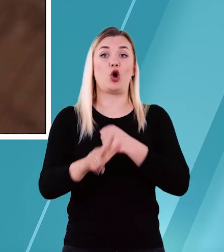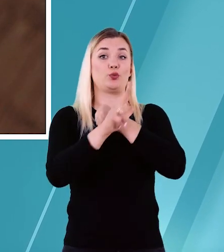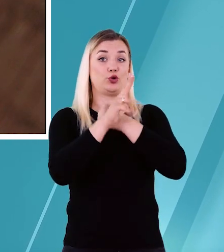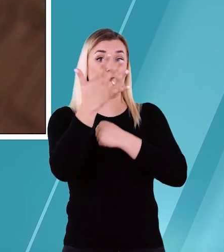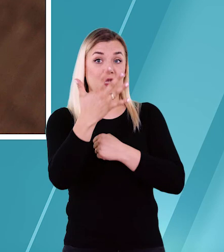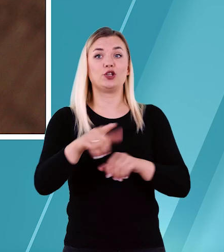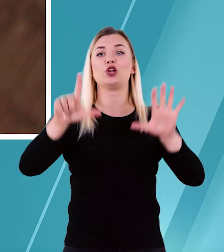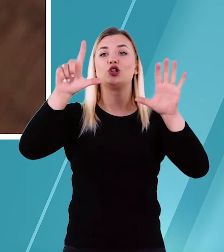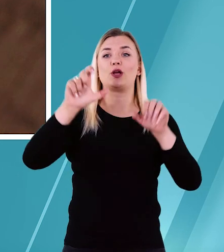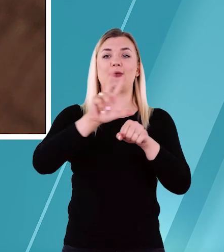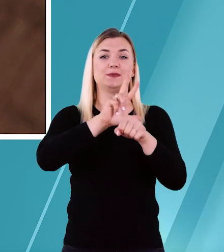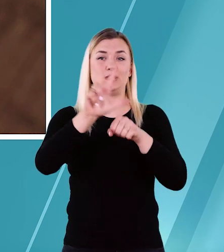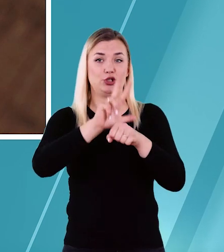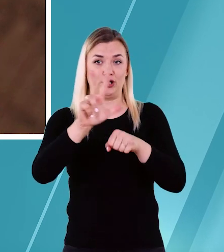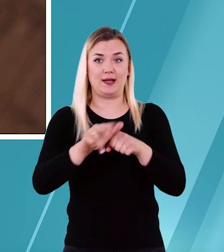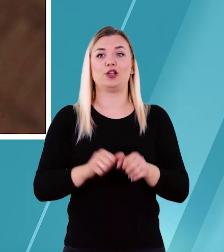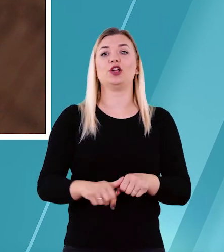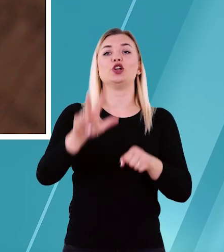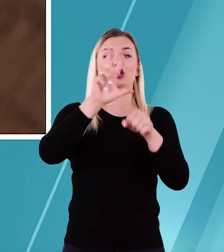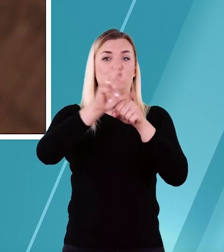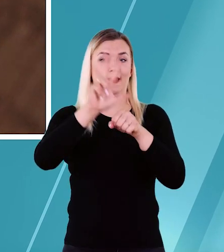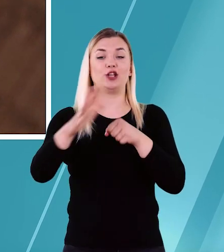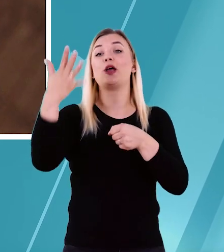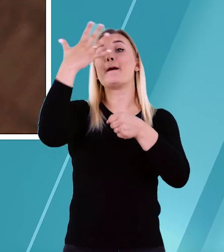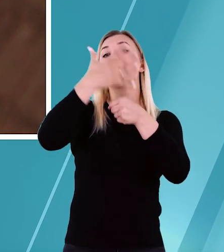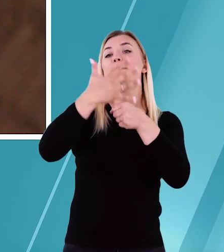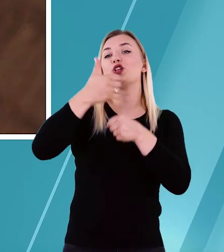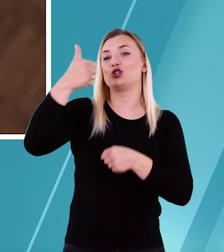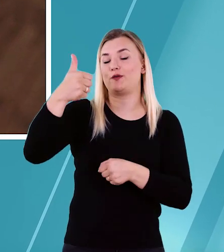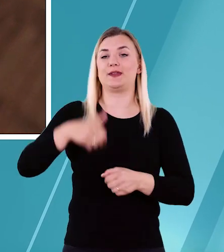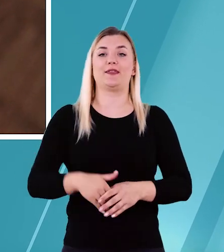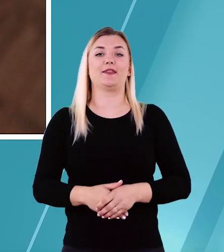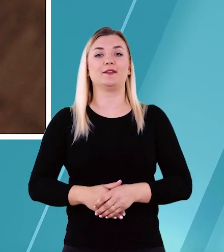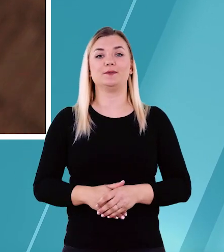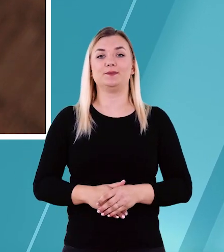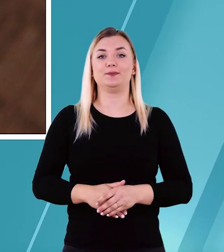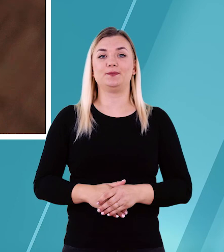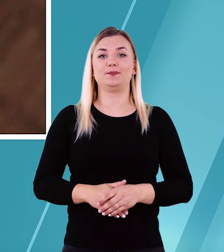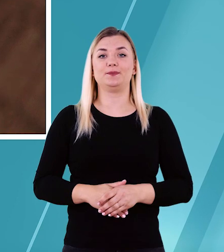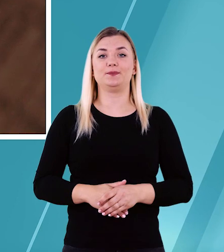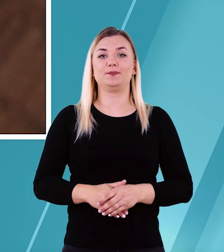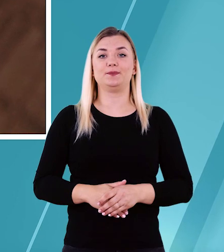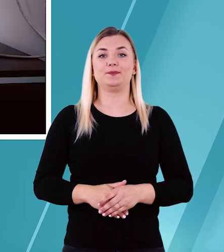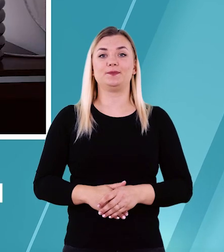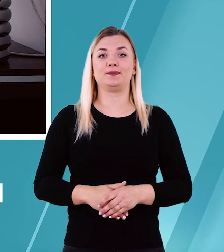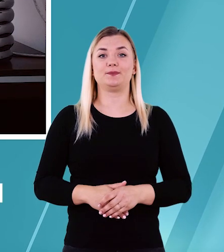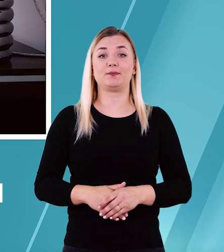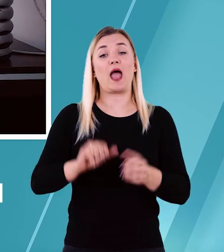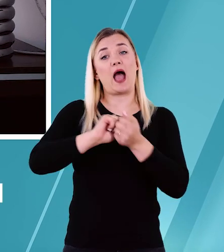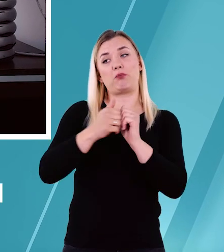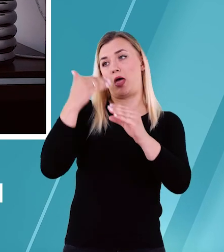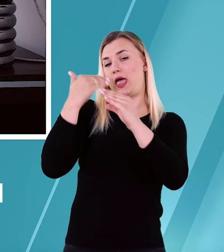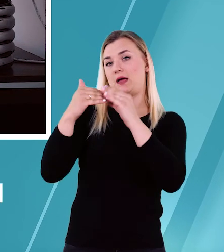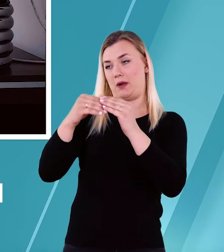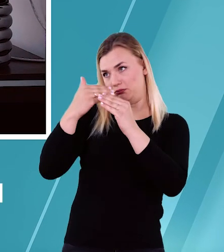85 713 13 51 lub